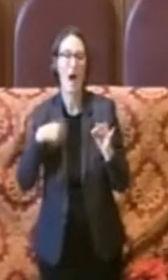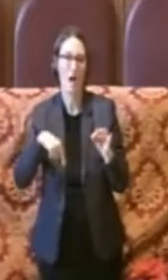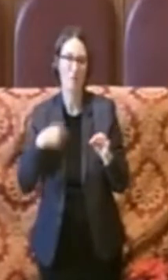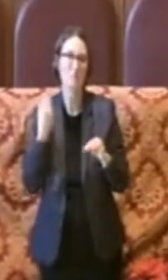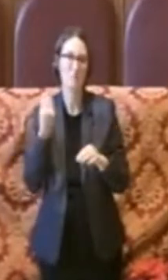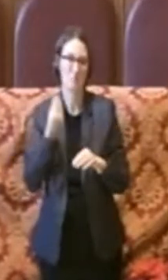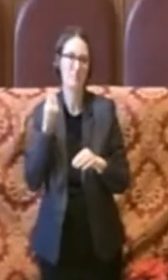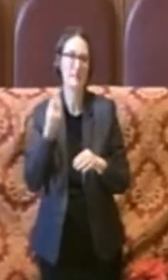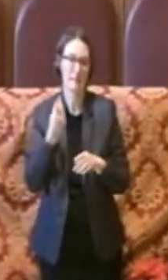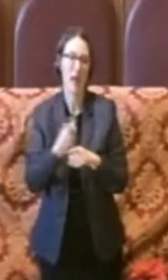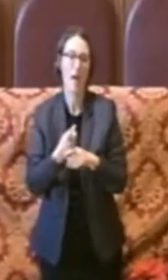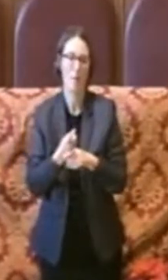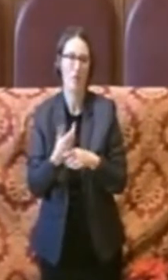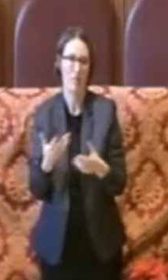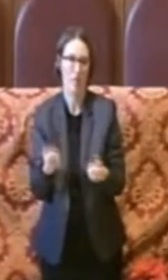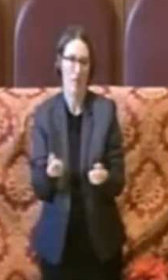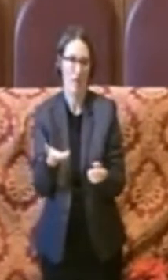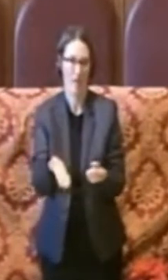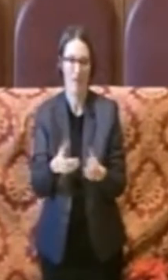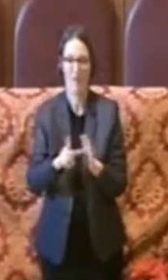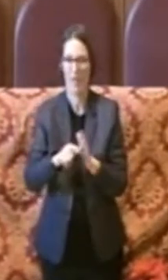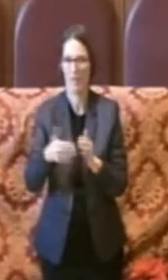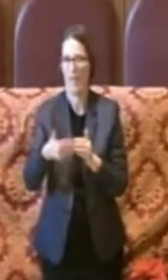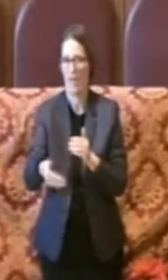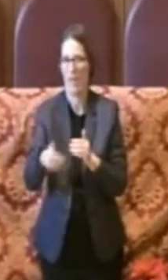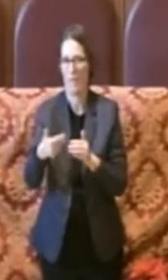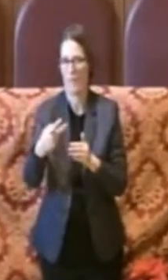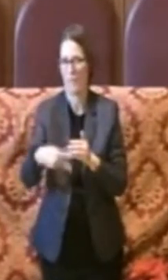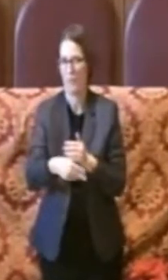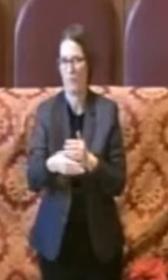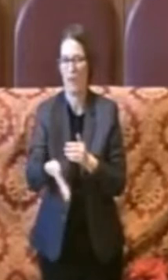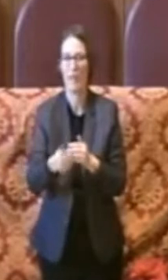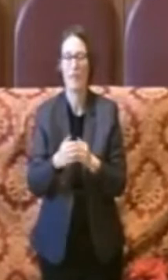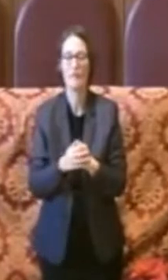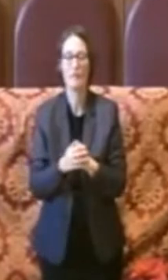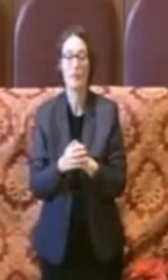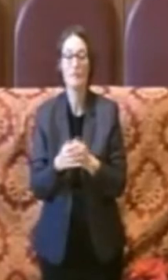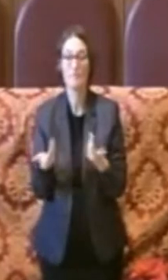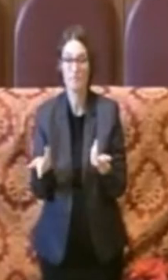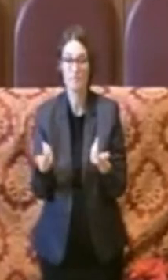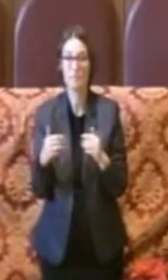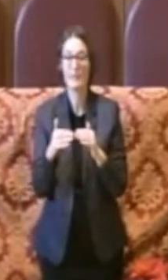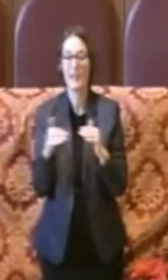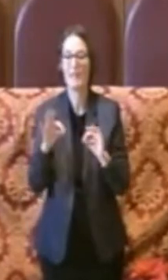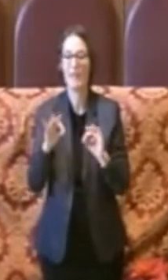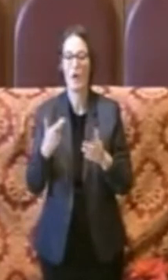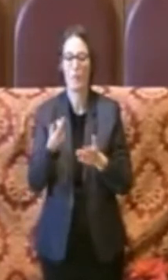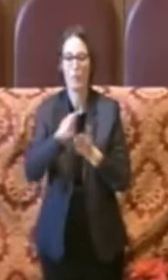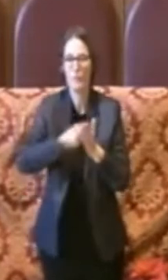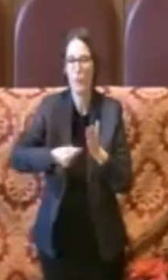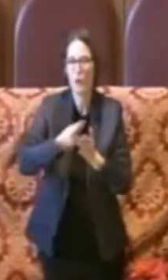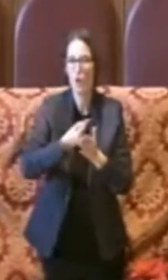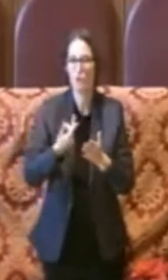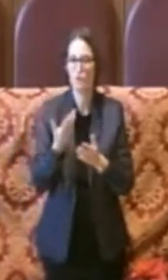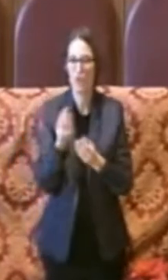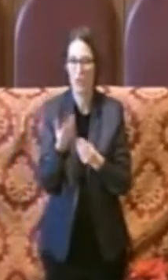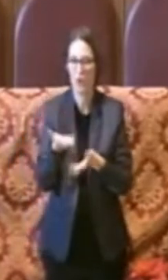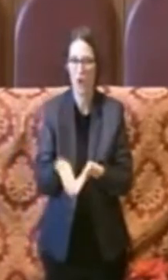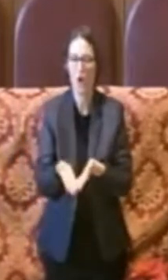realizzata nel più breve tempo possibile poiché il livello di progettazione di quest'opera non è in questo momento